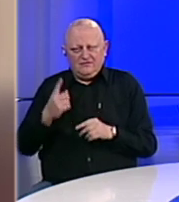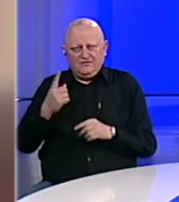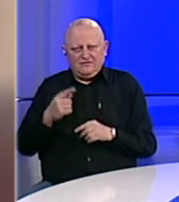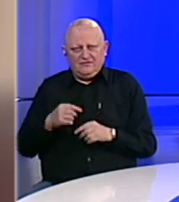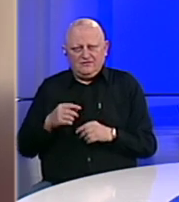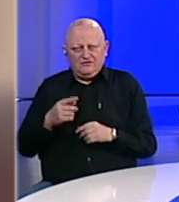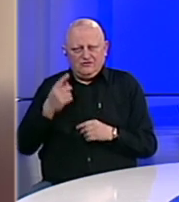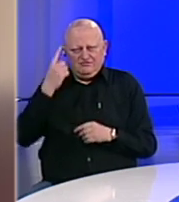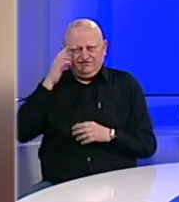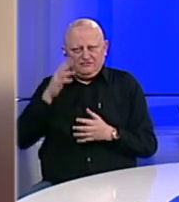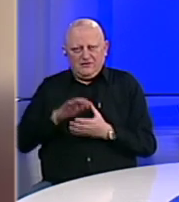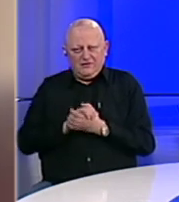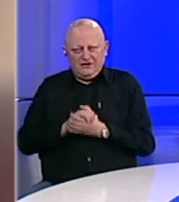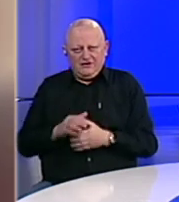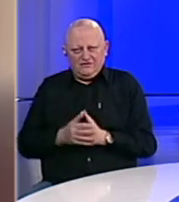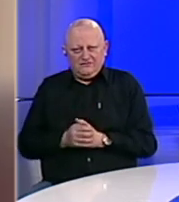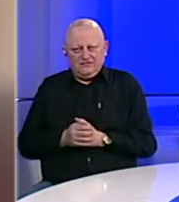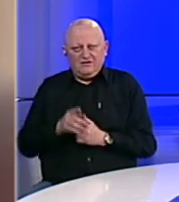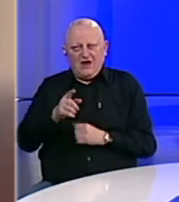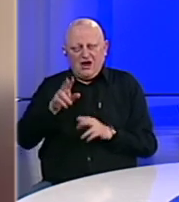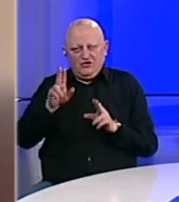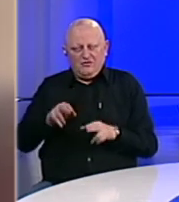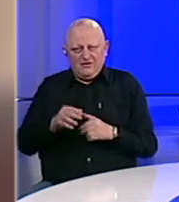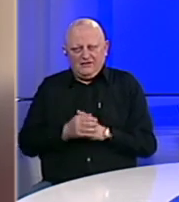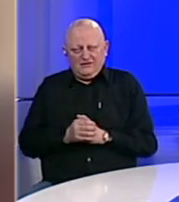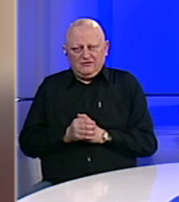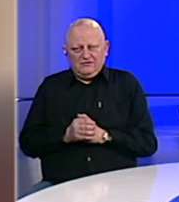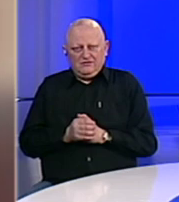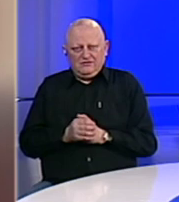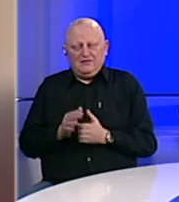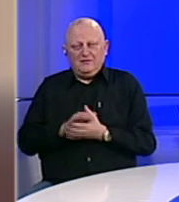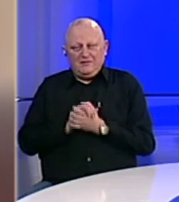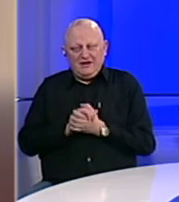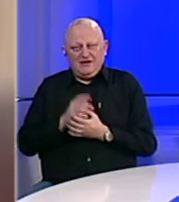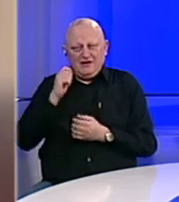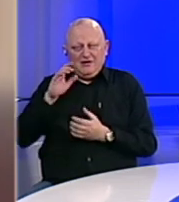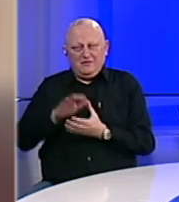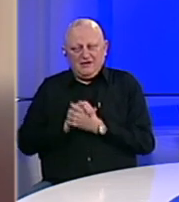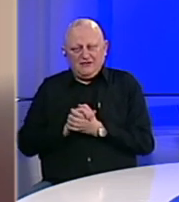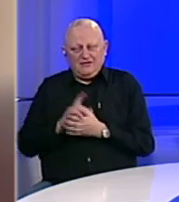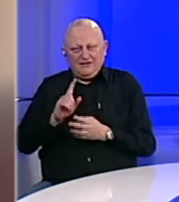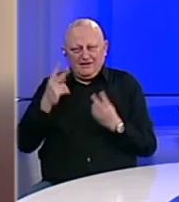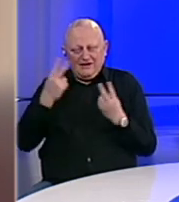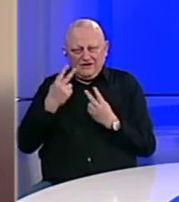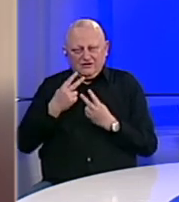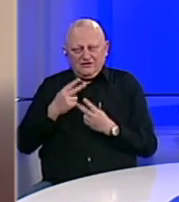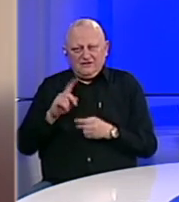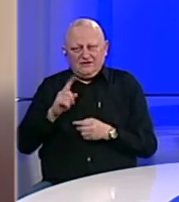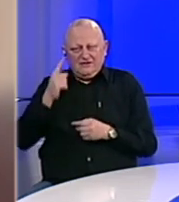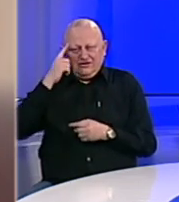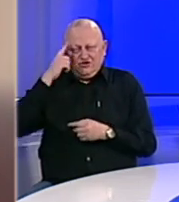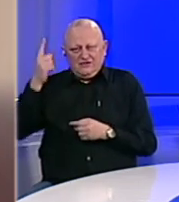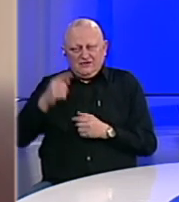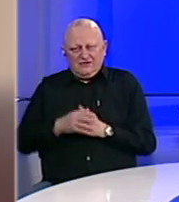tupavu prijateljicu. Ako imate i vi prijatelja, prijateljicu koji ne razumiju, nisu